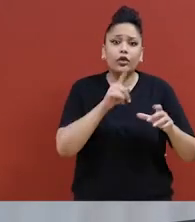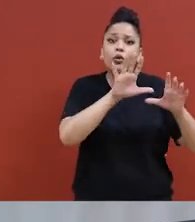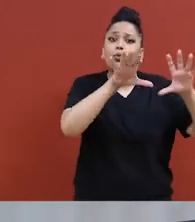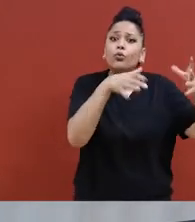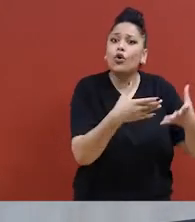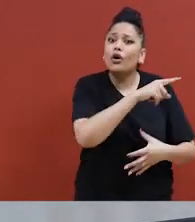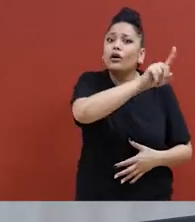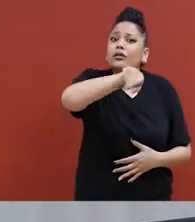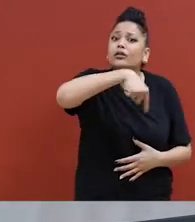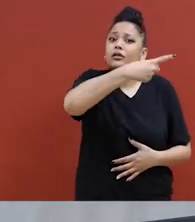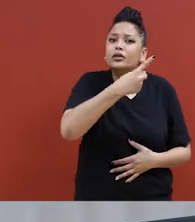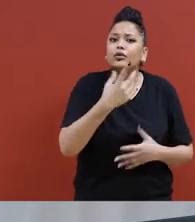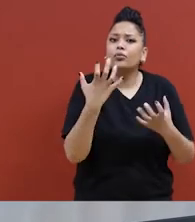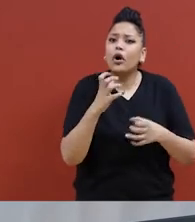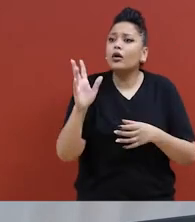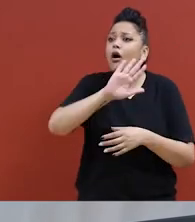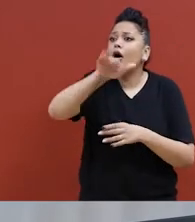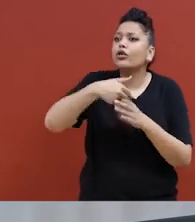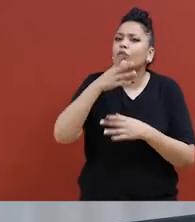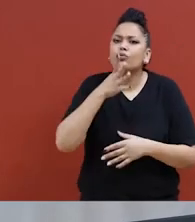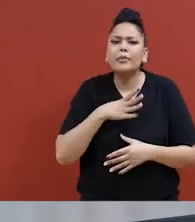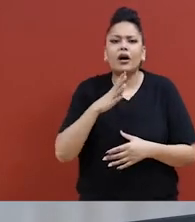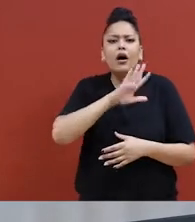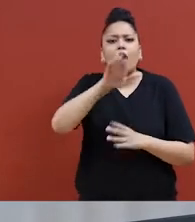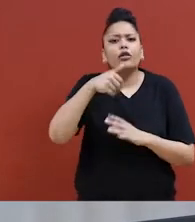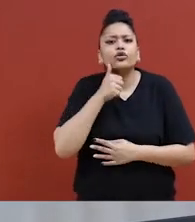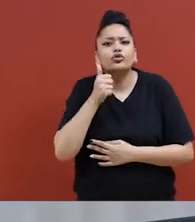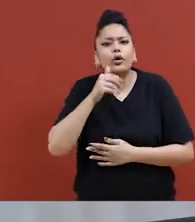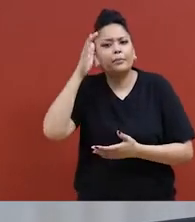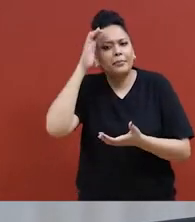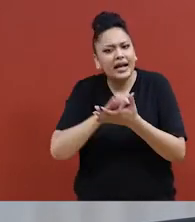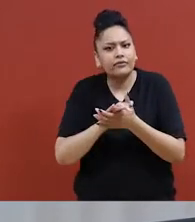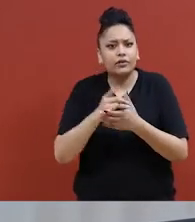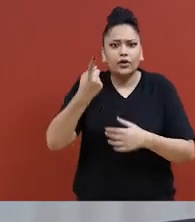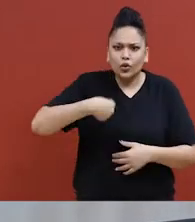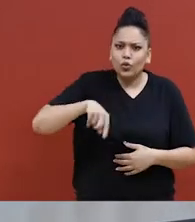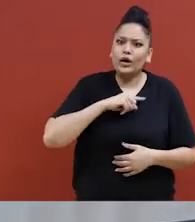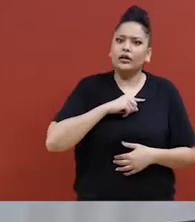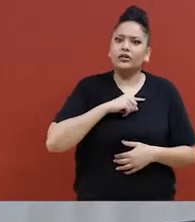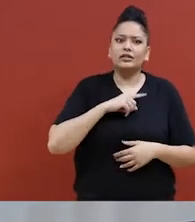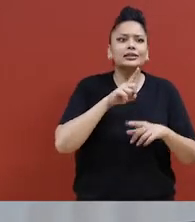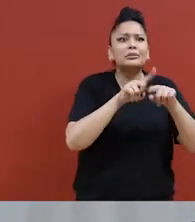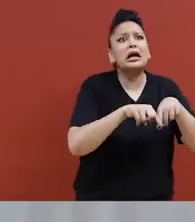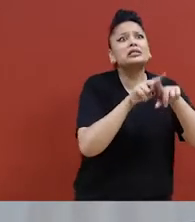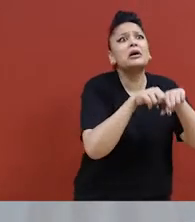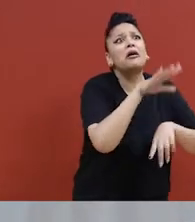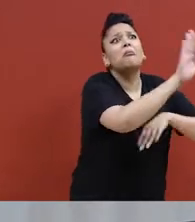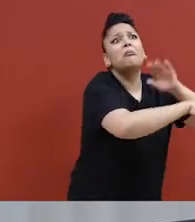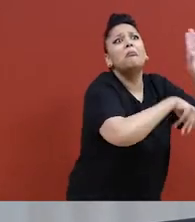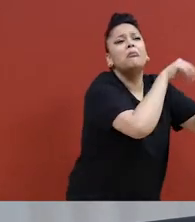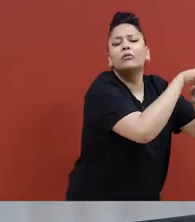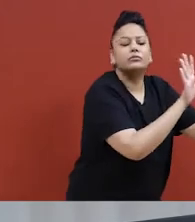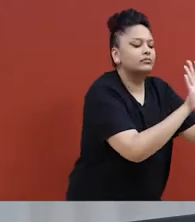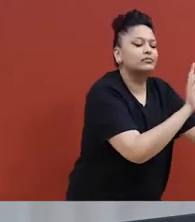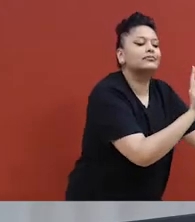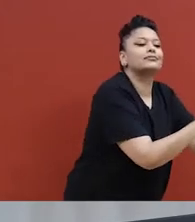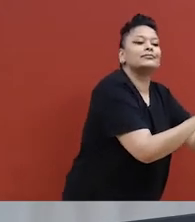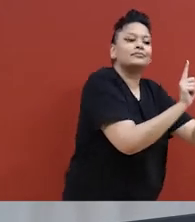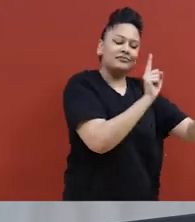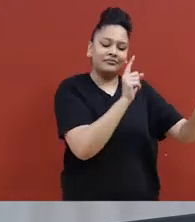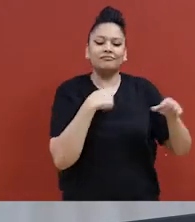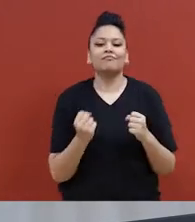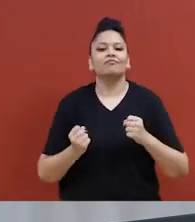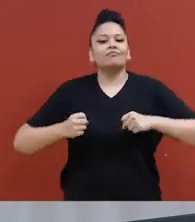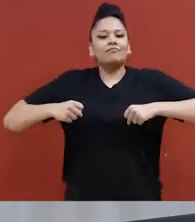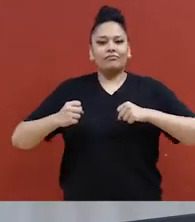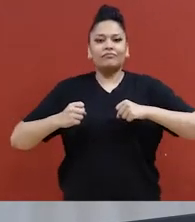Et nous savons que nous vivons dans un monde qui veut que toutes les femmes et toutes les filles croient qu'elles dépendent des autres, même pour les femmes